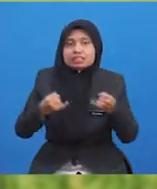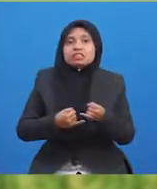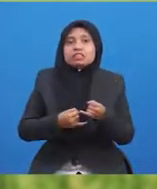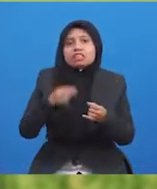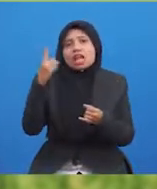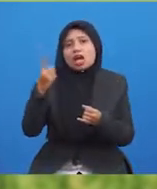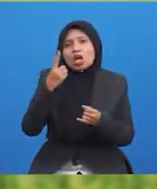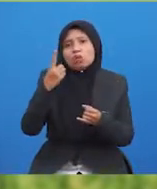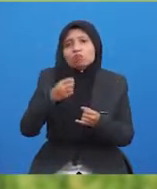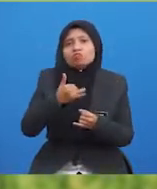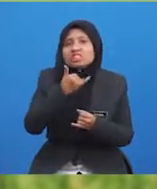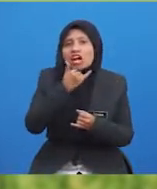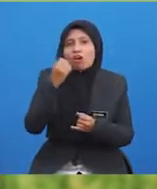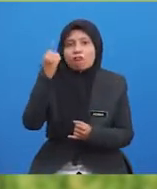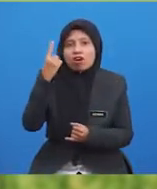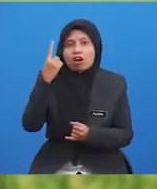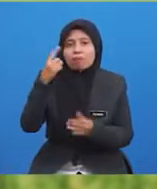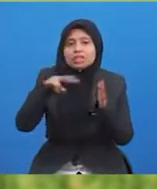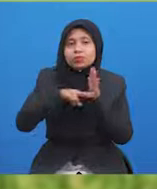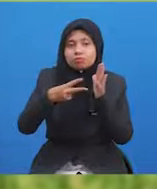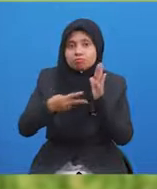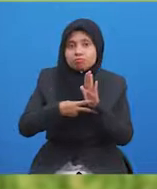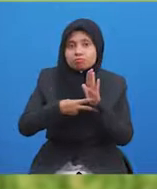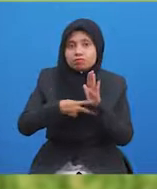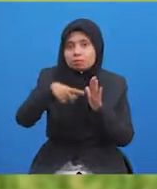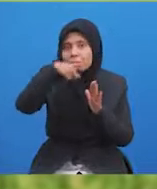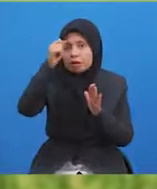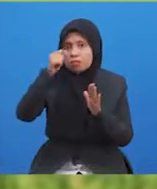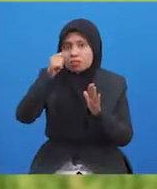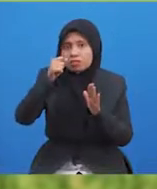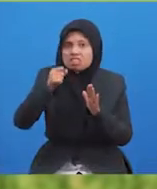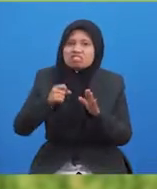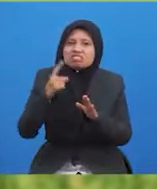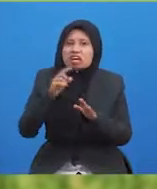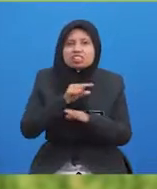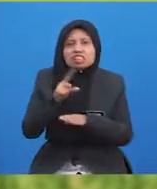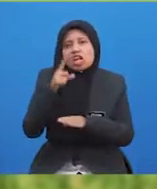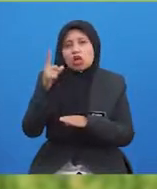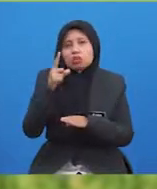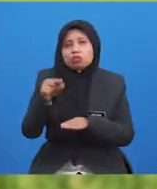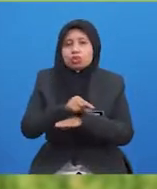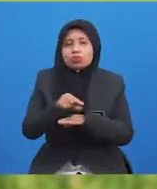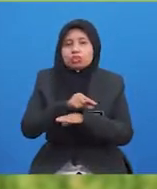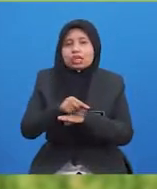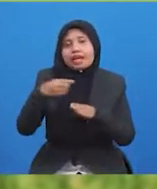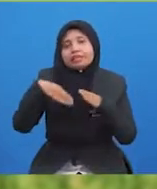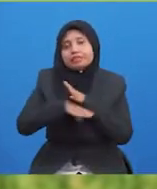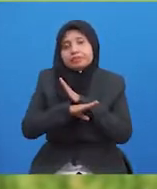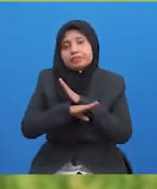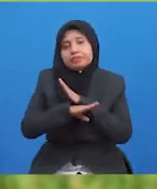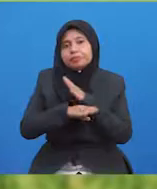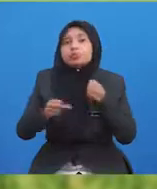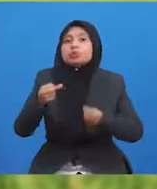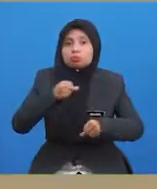seringkali disalah tasirkan. Maksudnya kerana jarang sekali digunakan istilah ini dalam